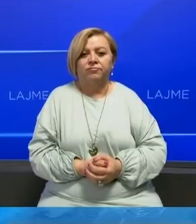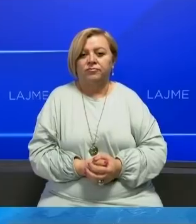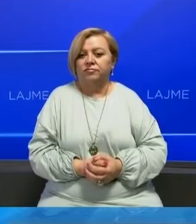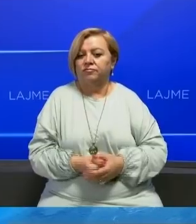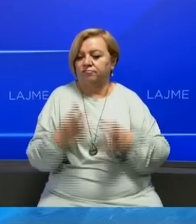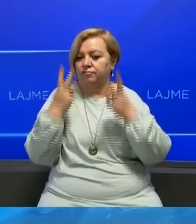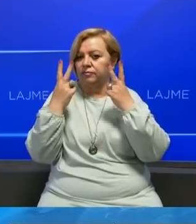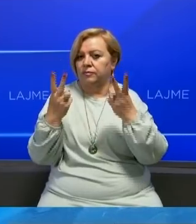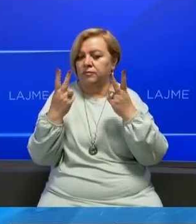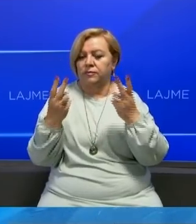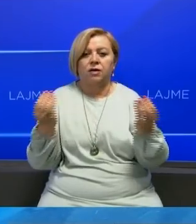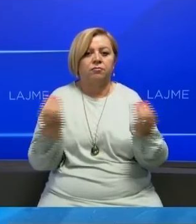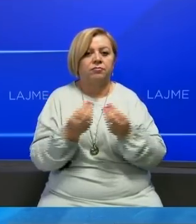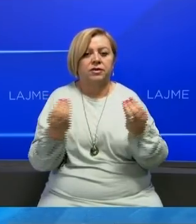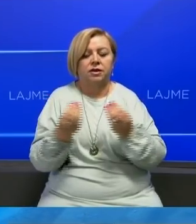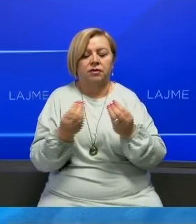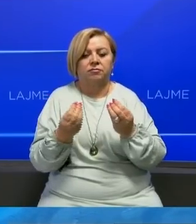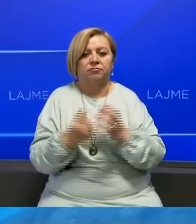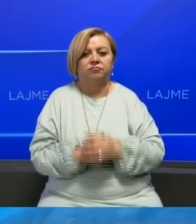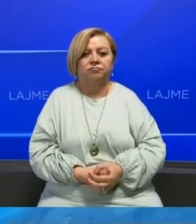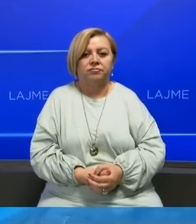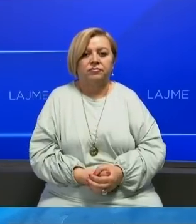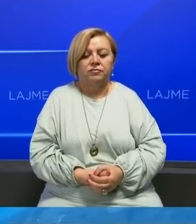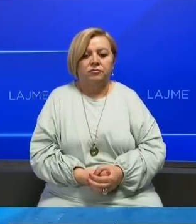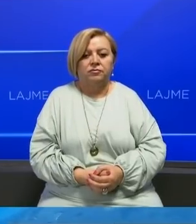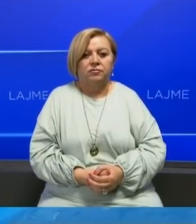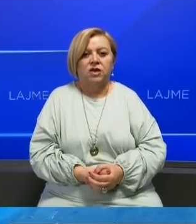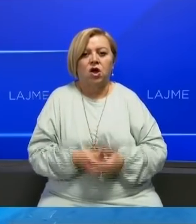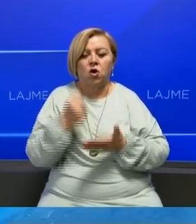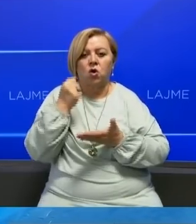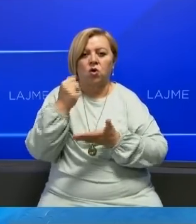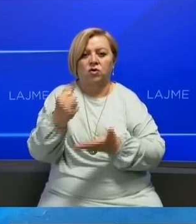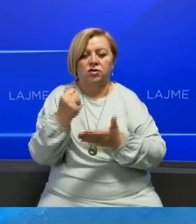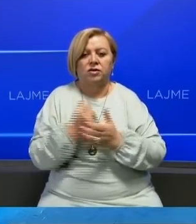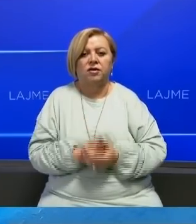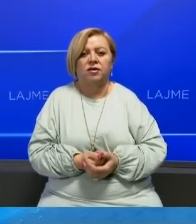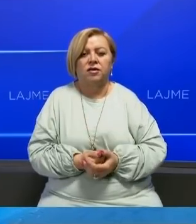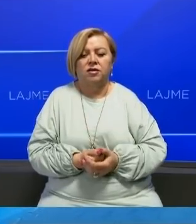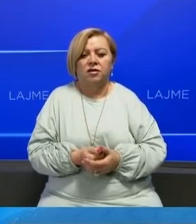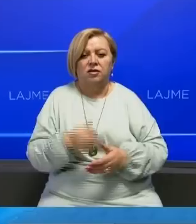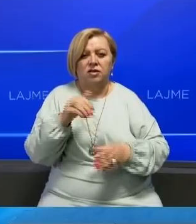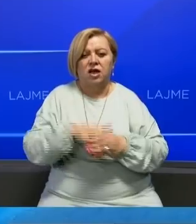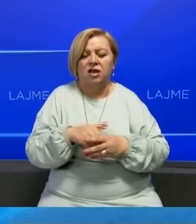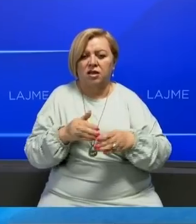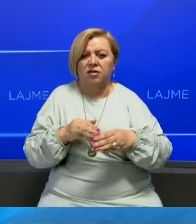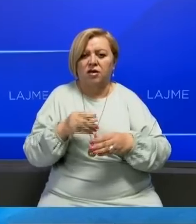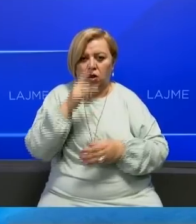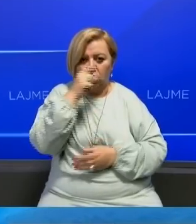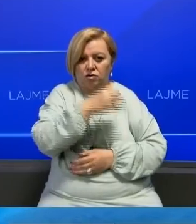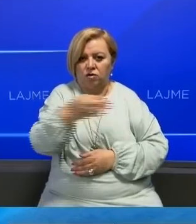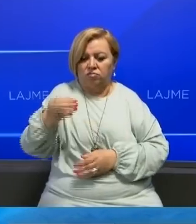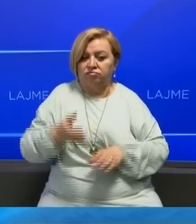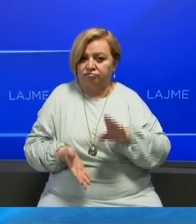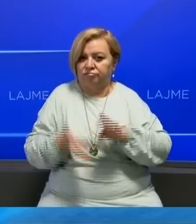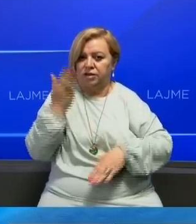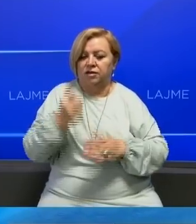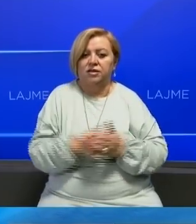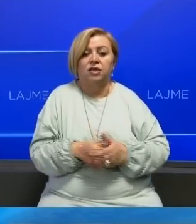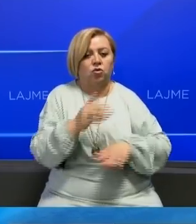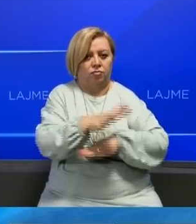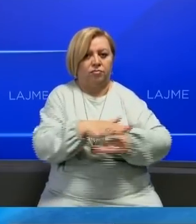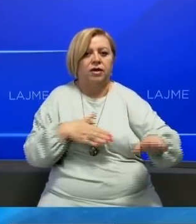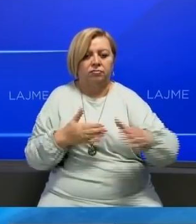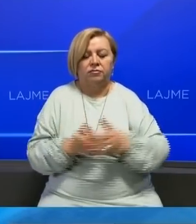kryesore se përse edhe kostoja e zgjedeve lokale zakonishtë është më lartë se sa e atyre parlamentare.